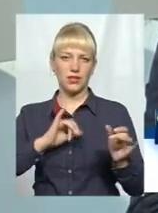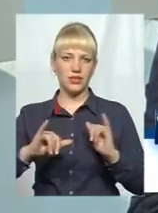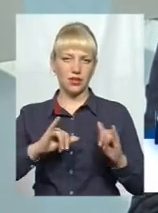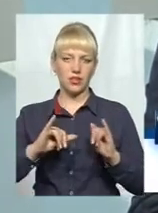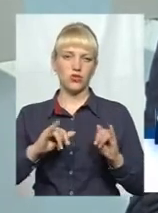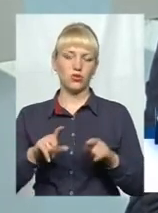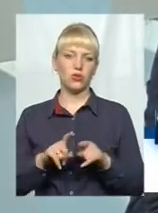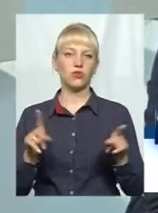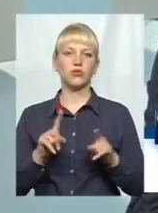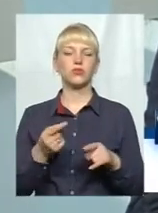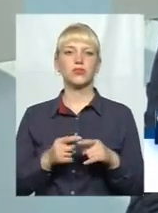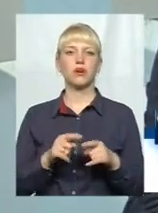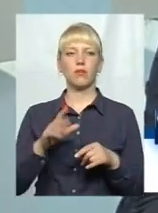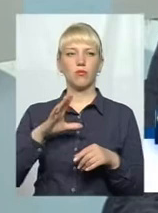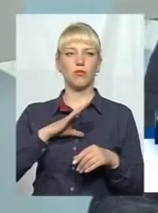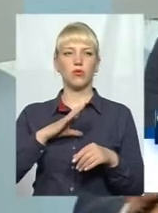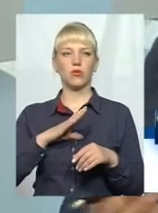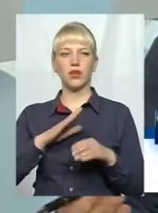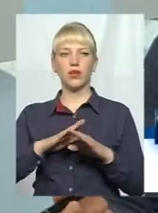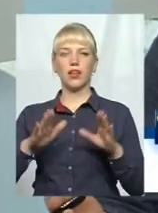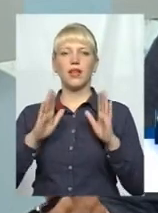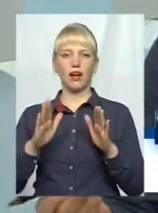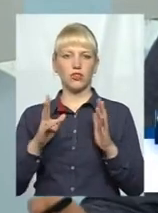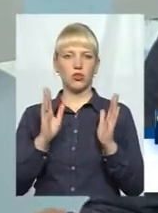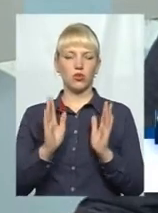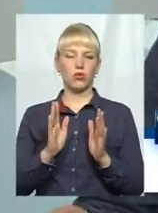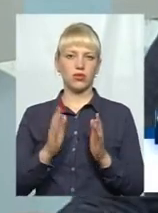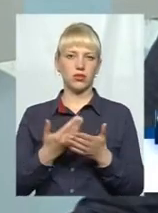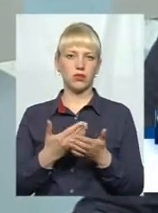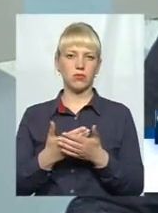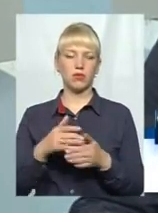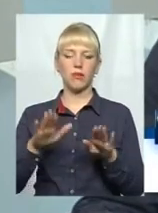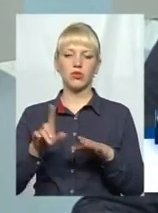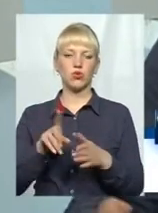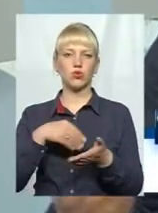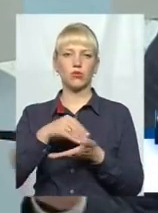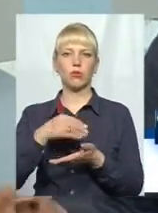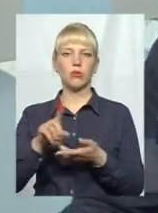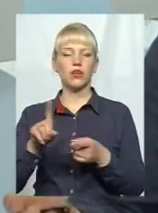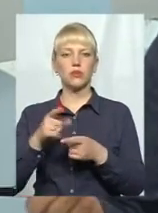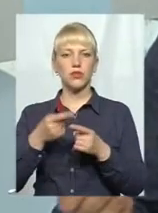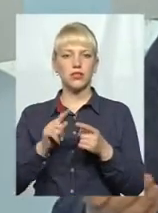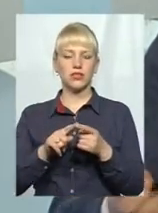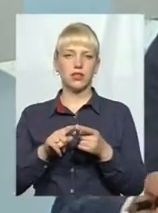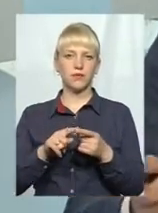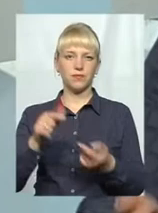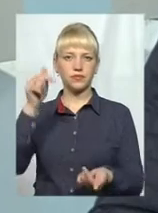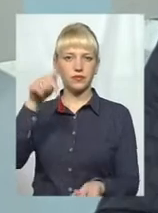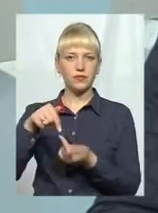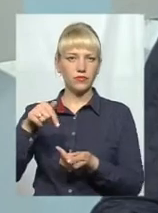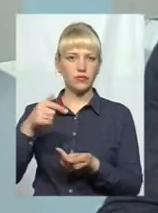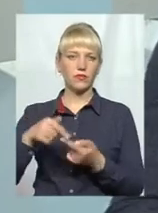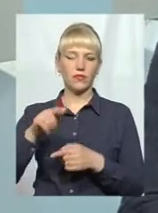це було для місця не тільки, як місце, де можна щось купити і так далі, щоб воно вписувалось в